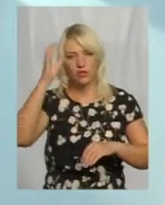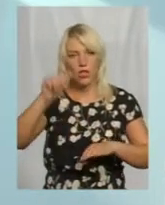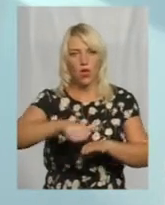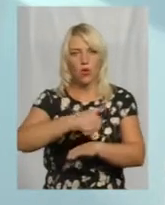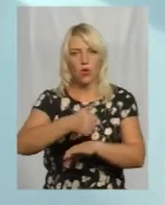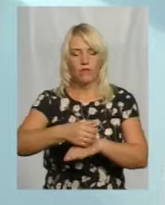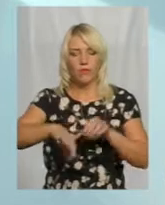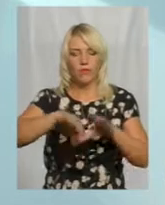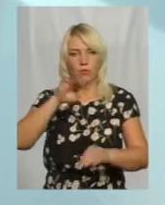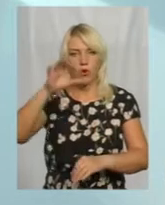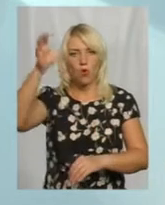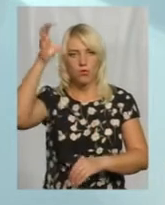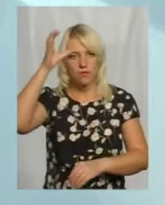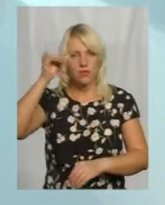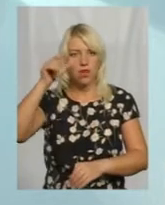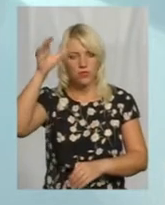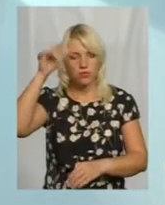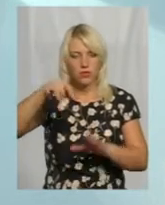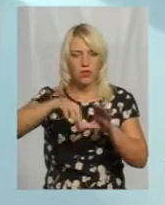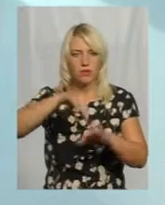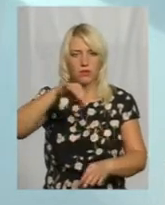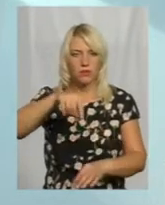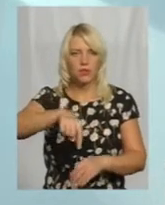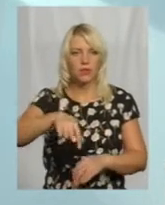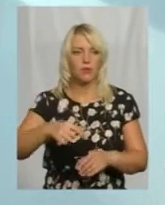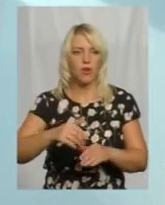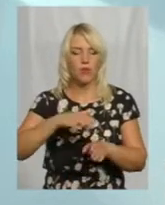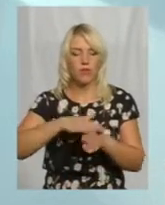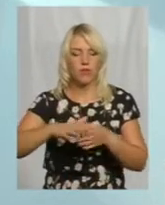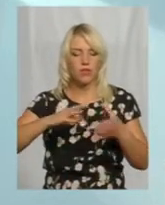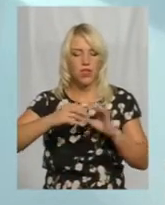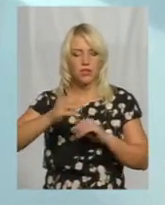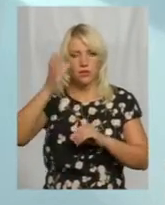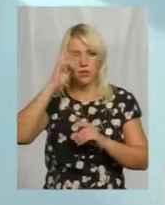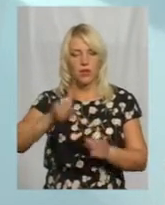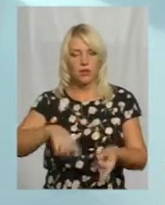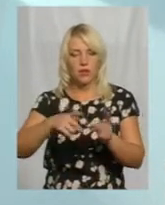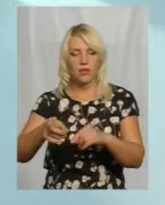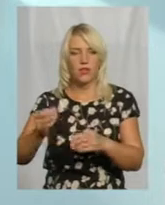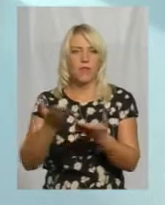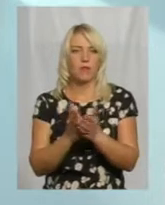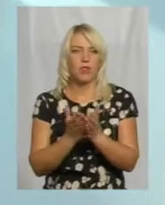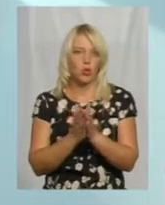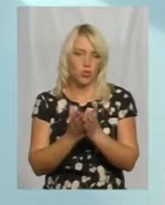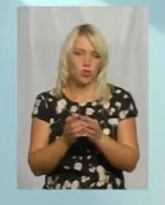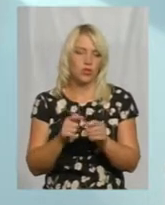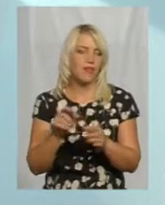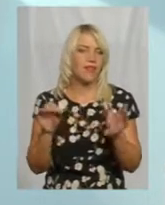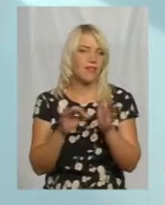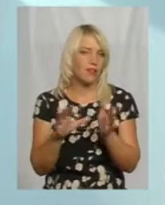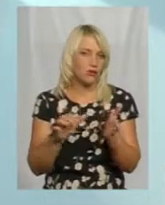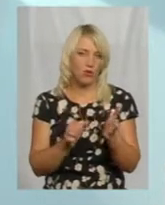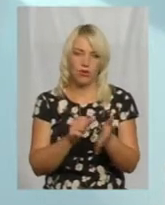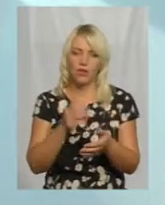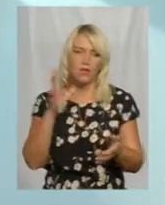освіту, в освіті вибрати повну загальну середню освіту і перейти до підручників. Тому електронні версії доступні усіх